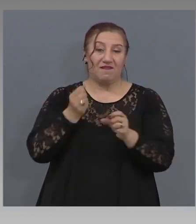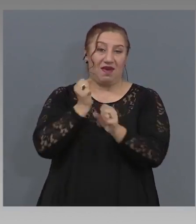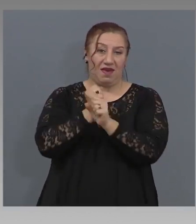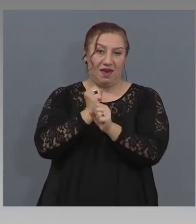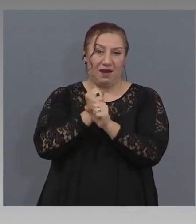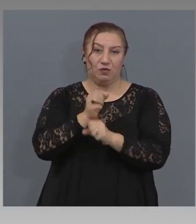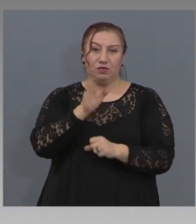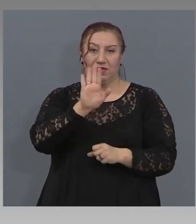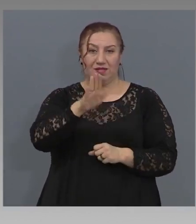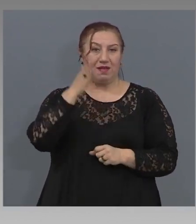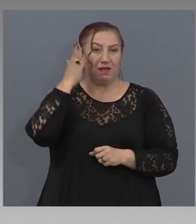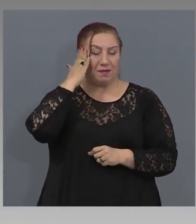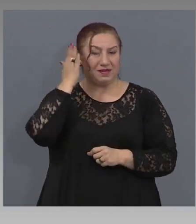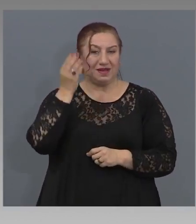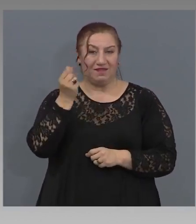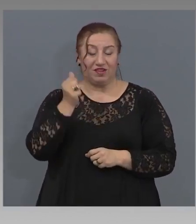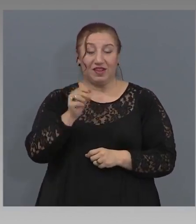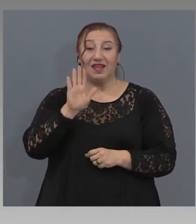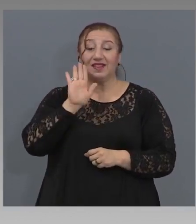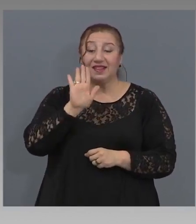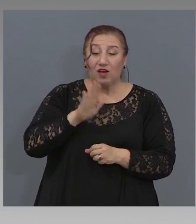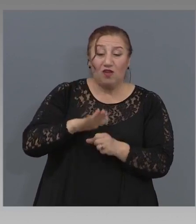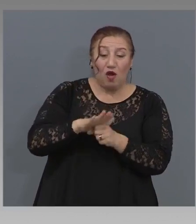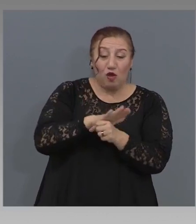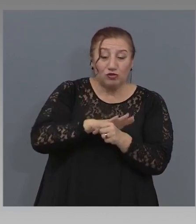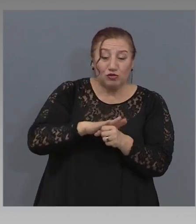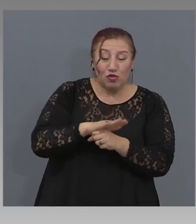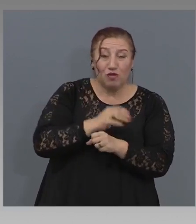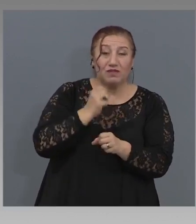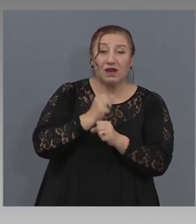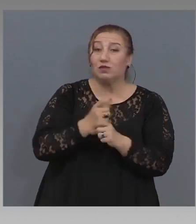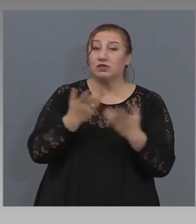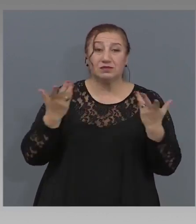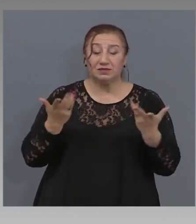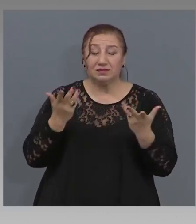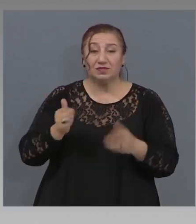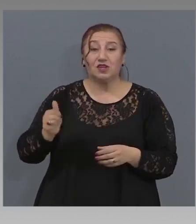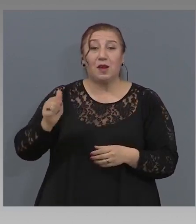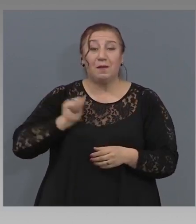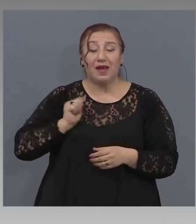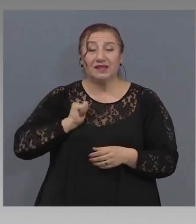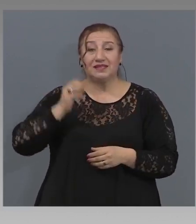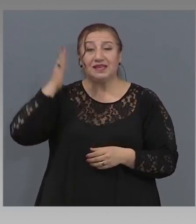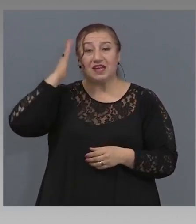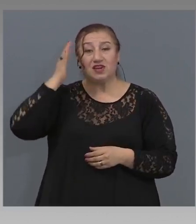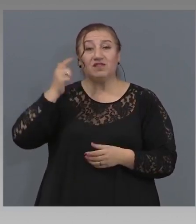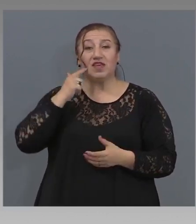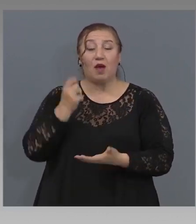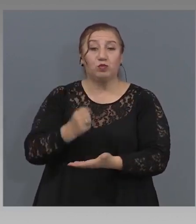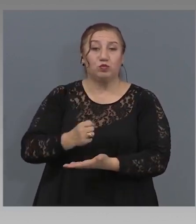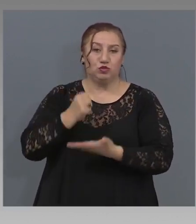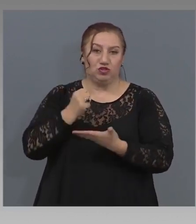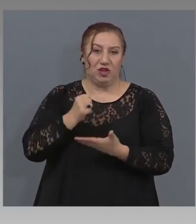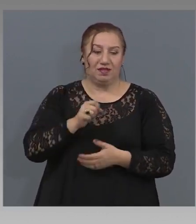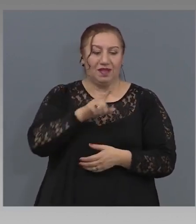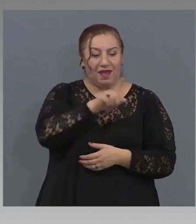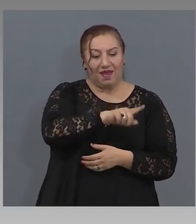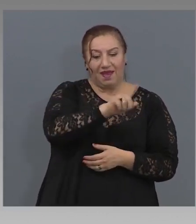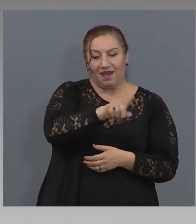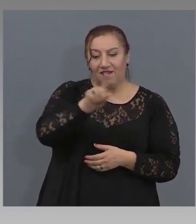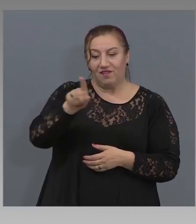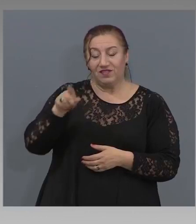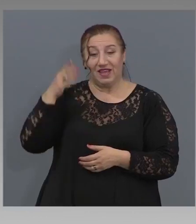Неговата основна функция е да пази държавния бюджет. Всеки друг министр тук или тук, във своя сектор, иска да